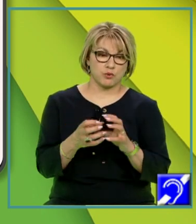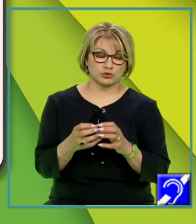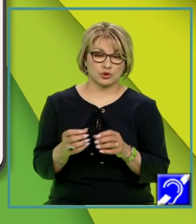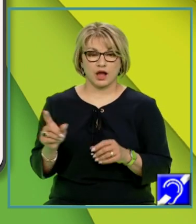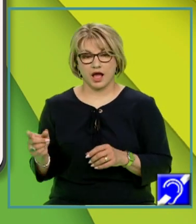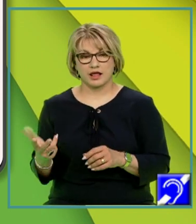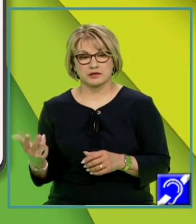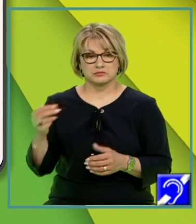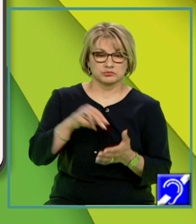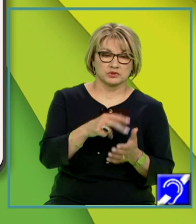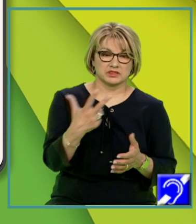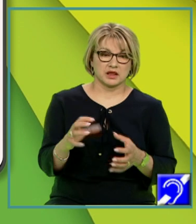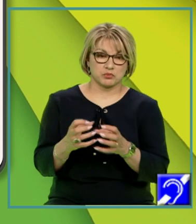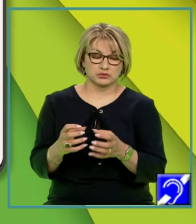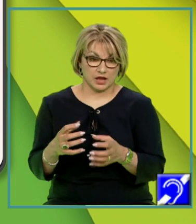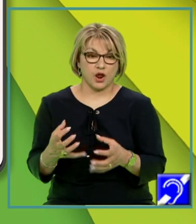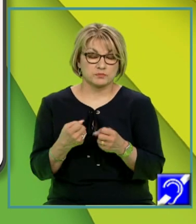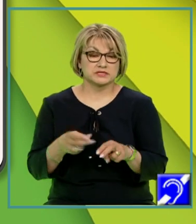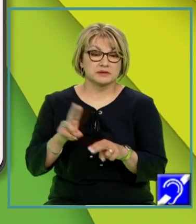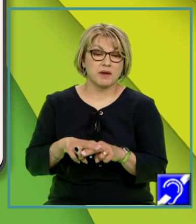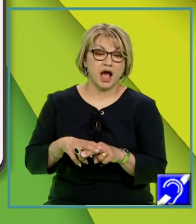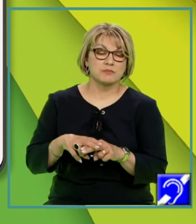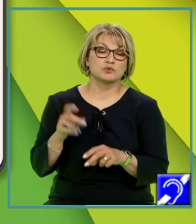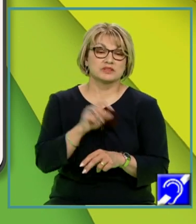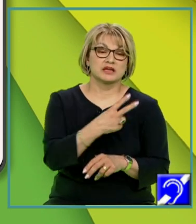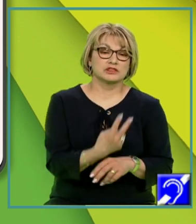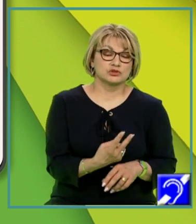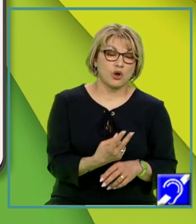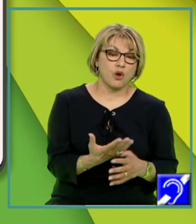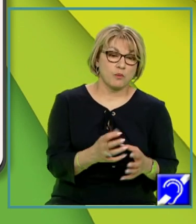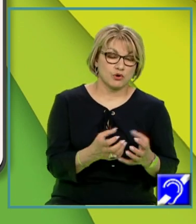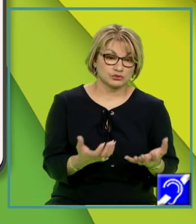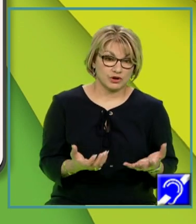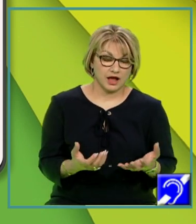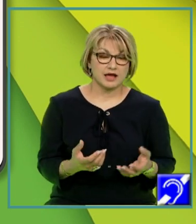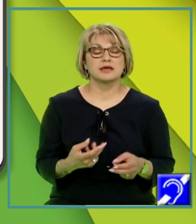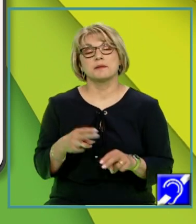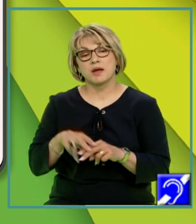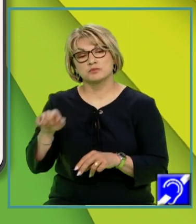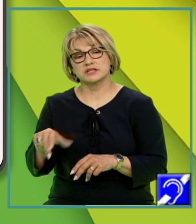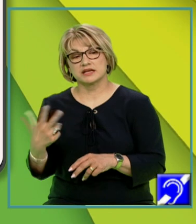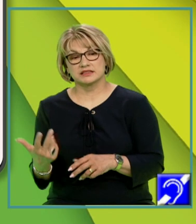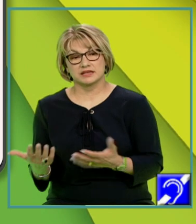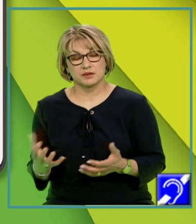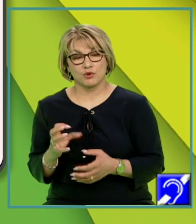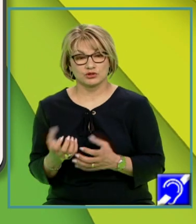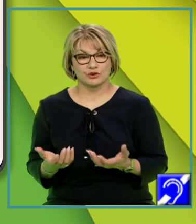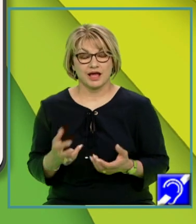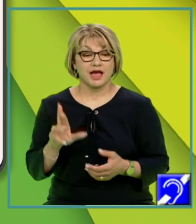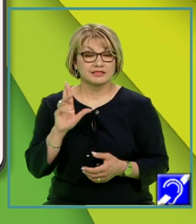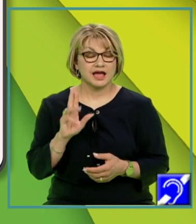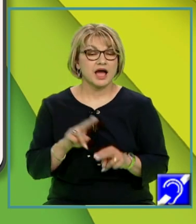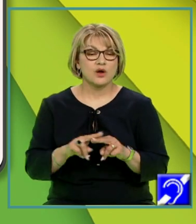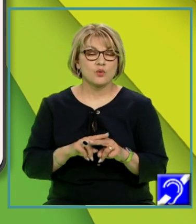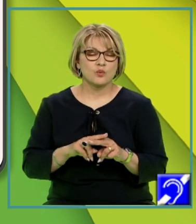trei portocale, desigur, obțin mai mult de două portocale, mai mult de trei portocale. Dar, justificarea acestei propoziții, felul în care